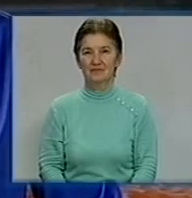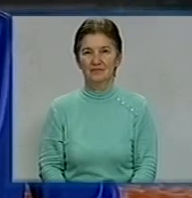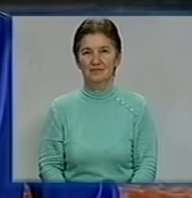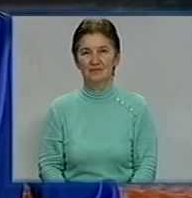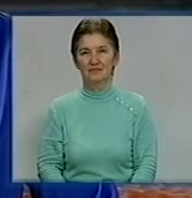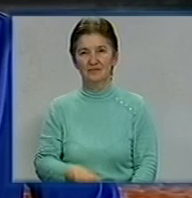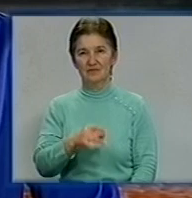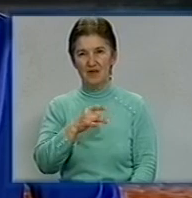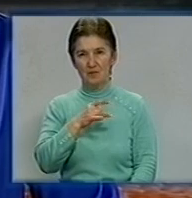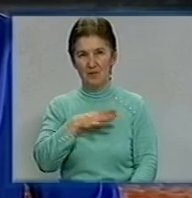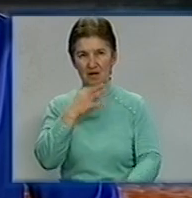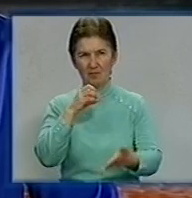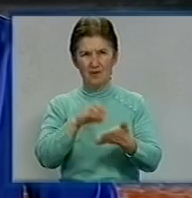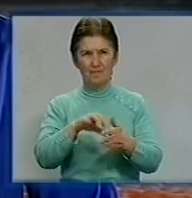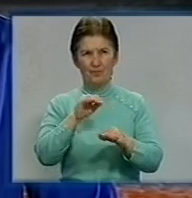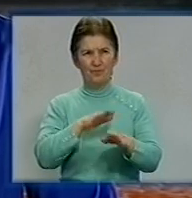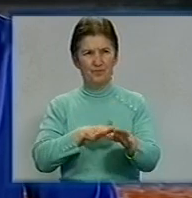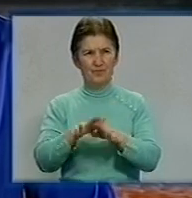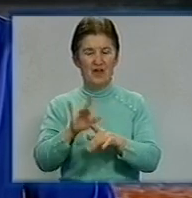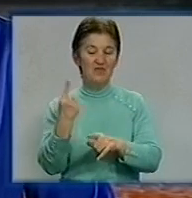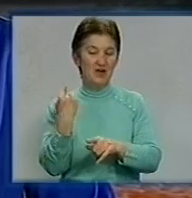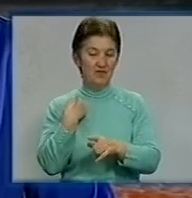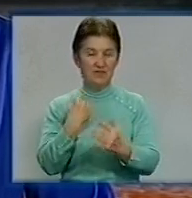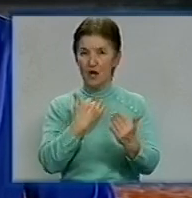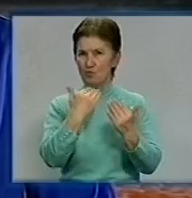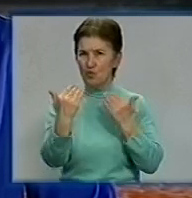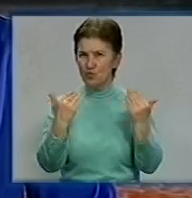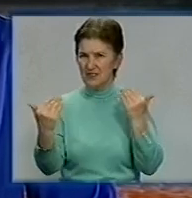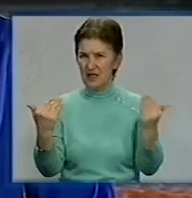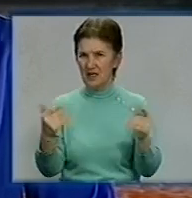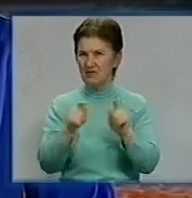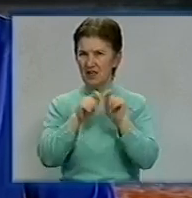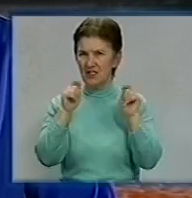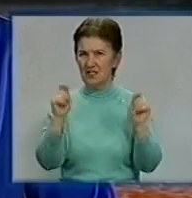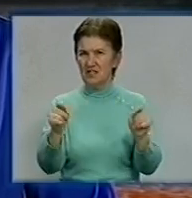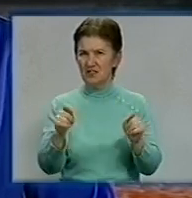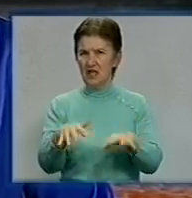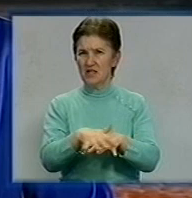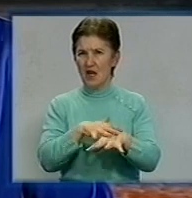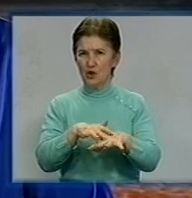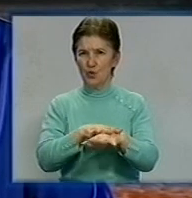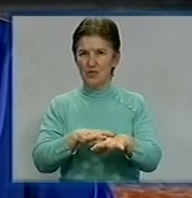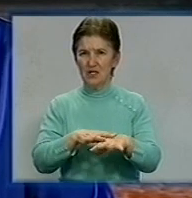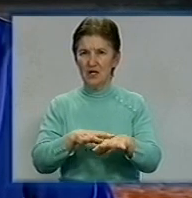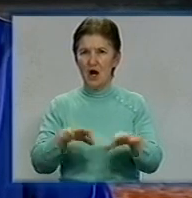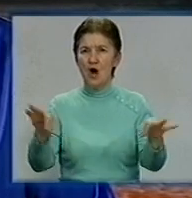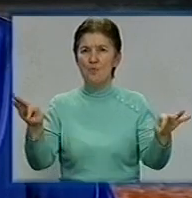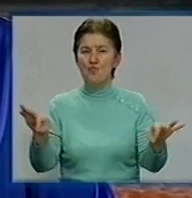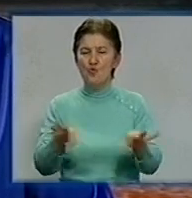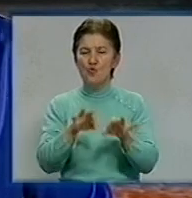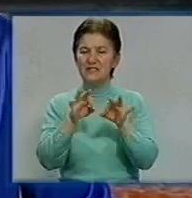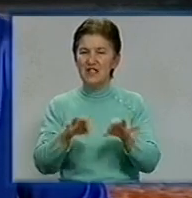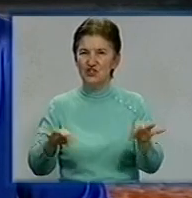Білопляму в історії заповнено. Кірвоградському музеї імені Кароля Шимановського відкрилась виставка народних музичних інструментів минулого